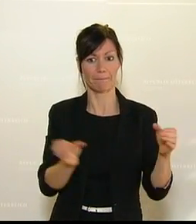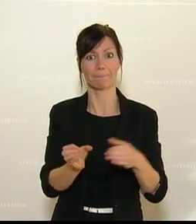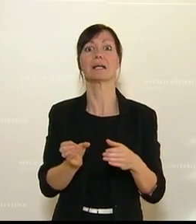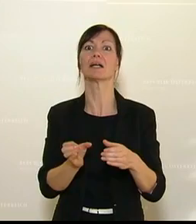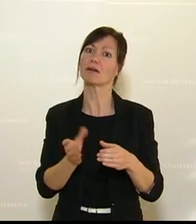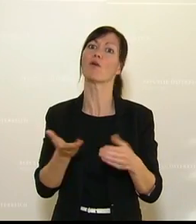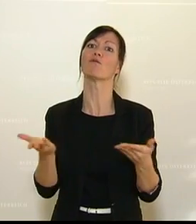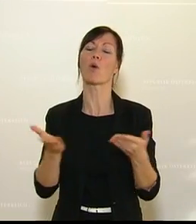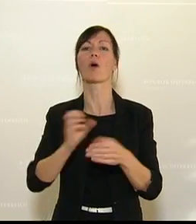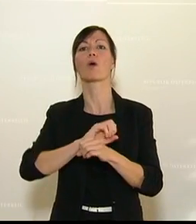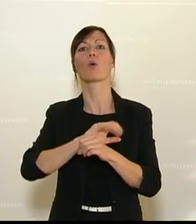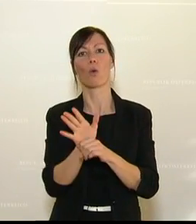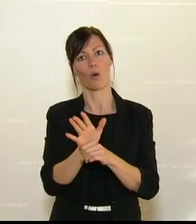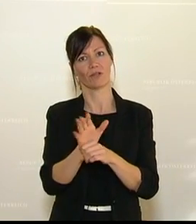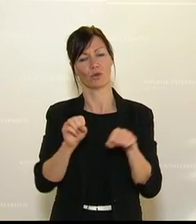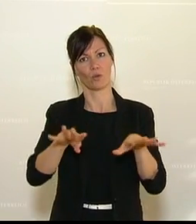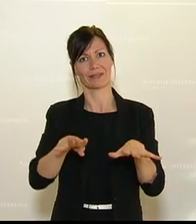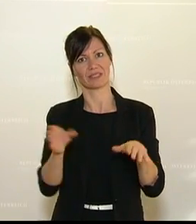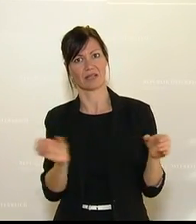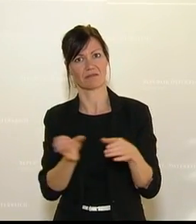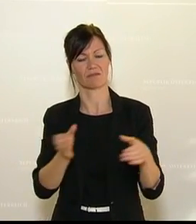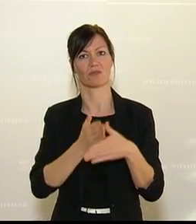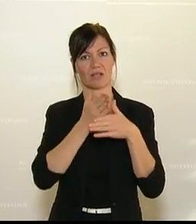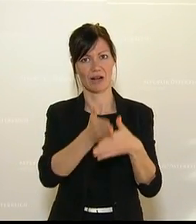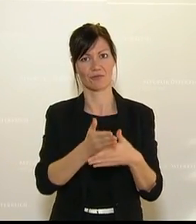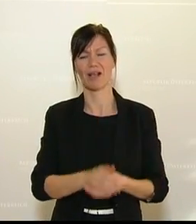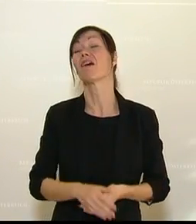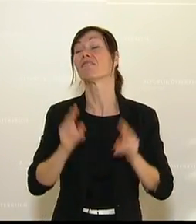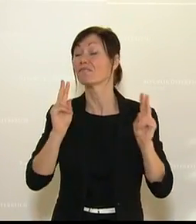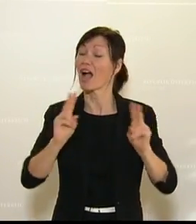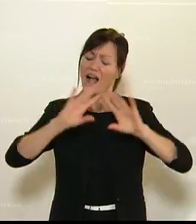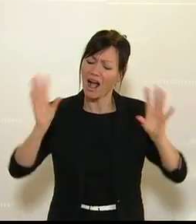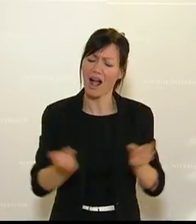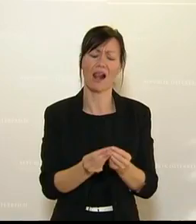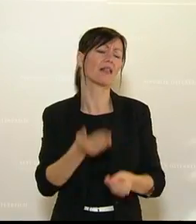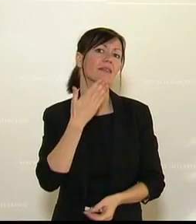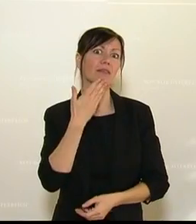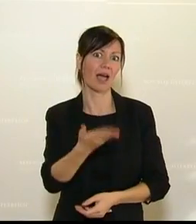An dieser Stelle ein ganz, ganz großes Dankeschön Ihnen allen.